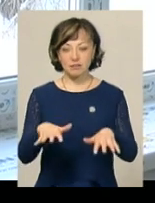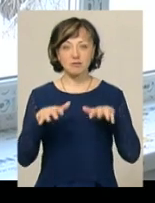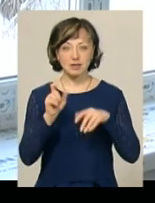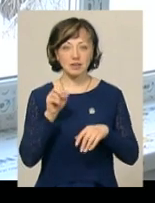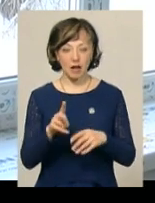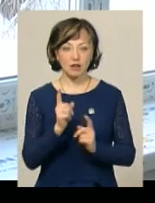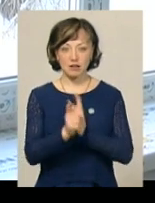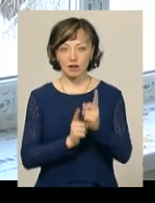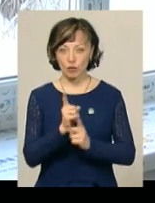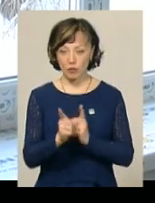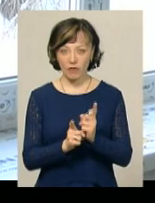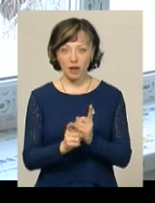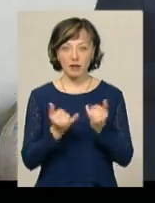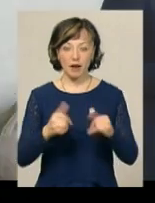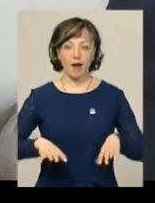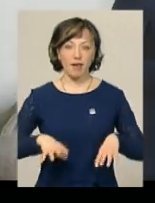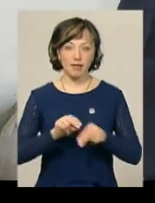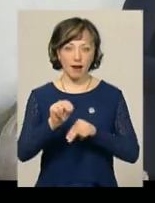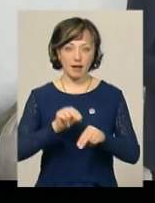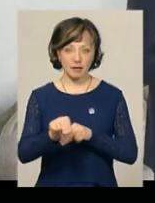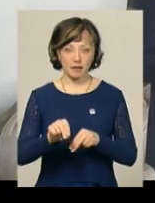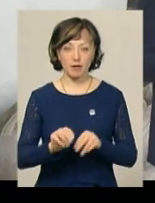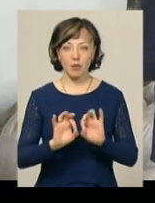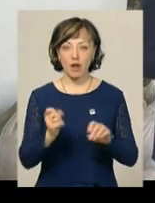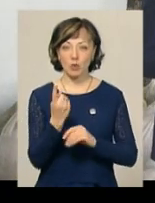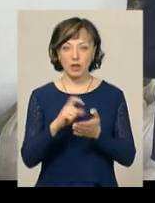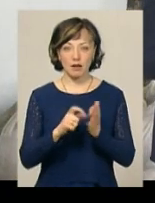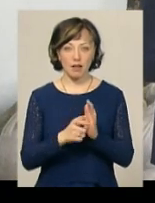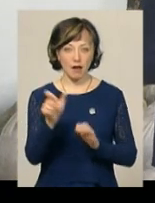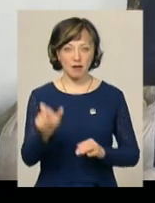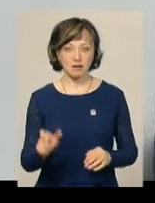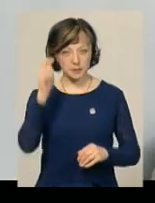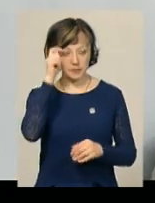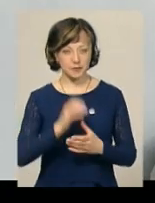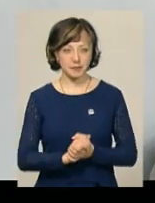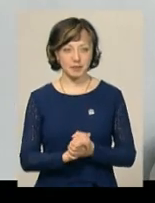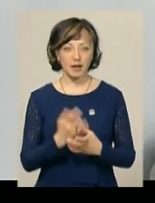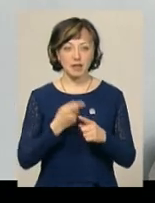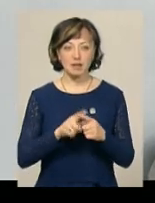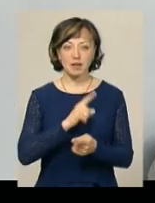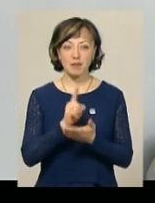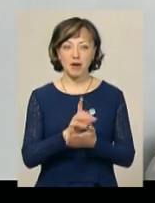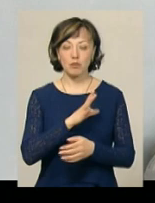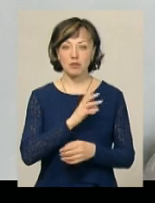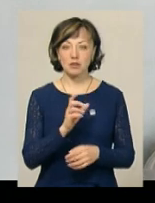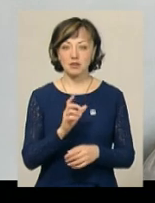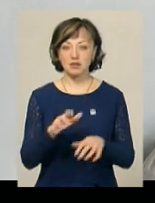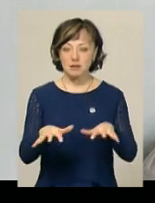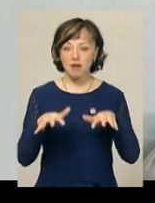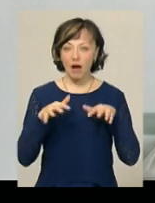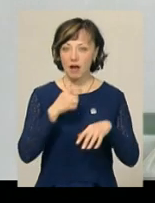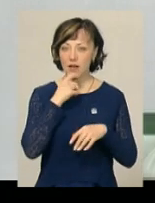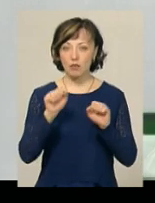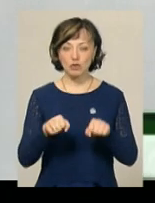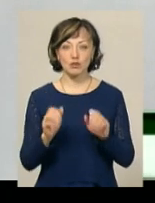трансформуватимуться, зокрема для тренінгів, пояснює 11-класник Владислав Газда. Це має бути актова зала, яку